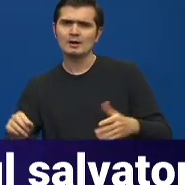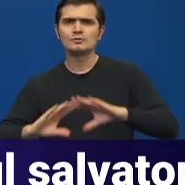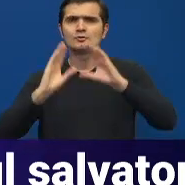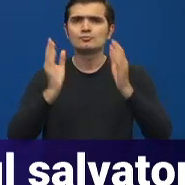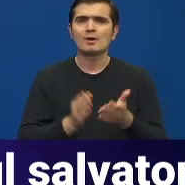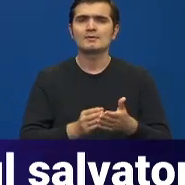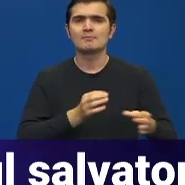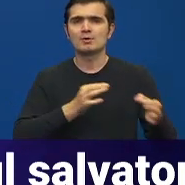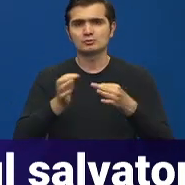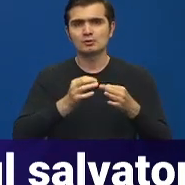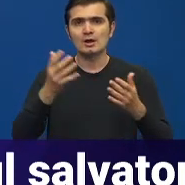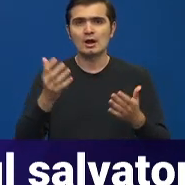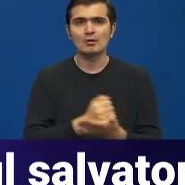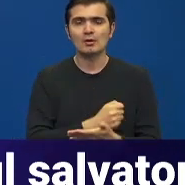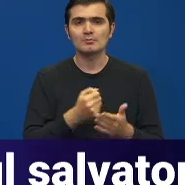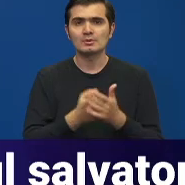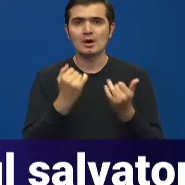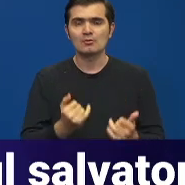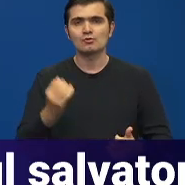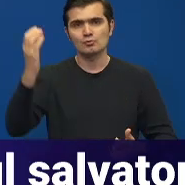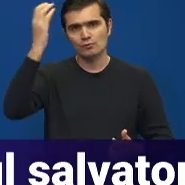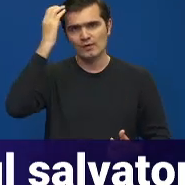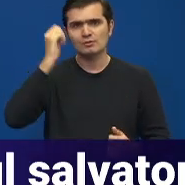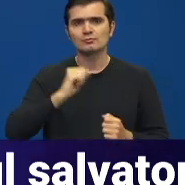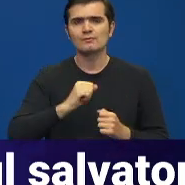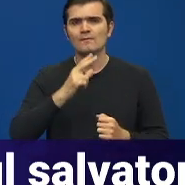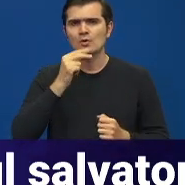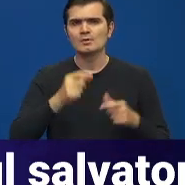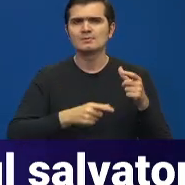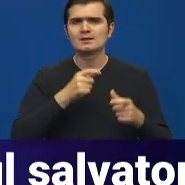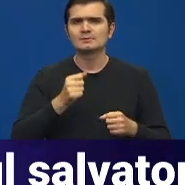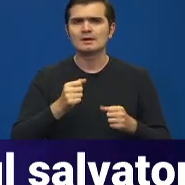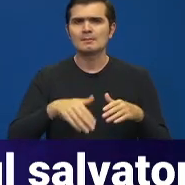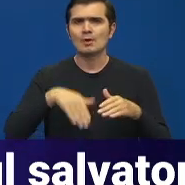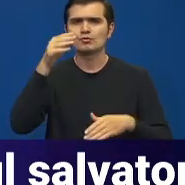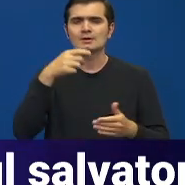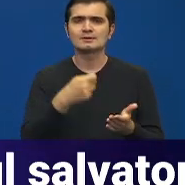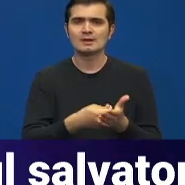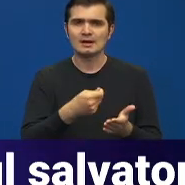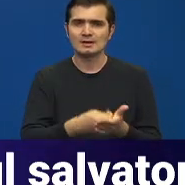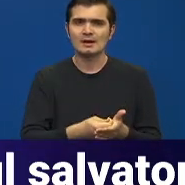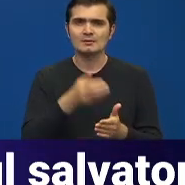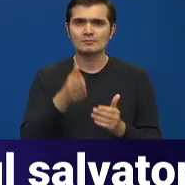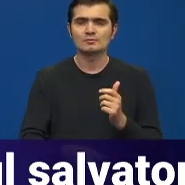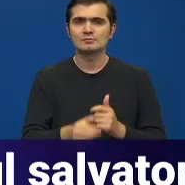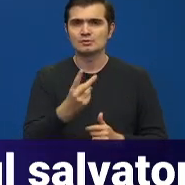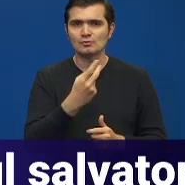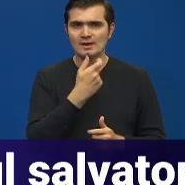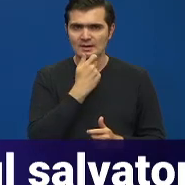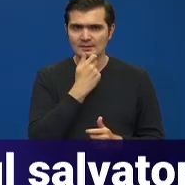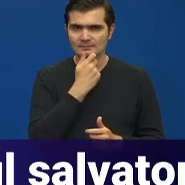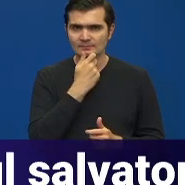care Guvernul deja le-a luat. În prima parte este vorba despre majorările salariale din ultimii doi ani.